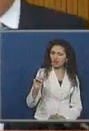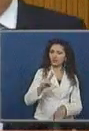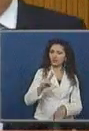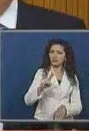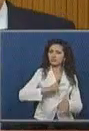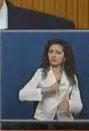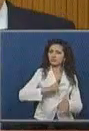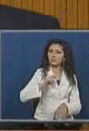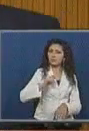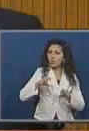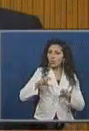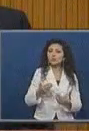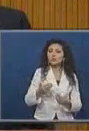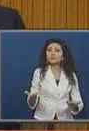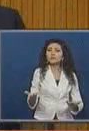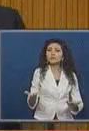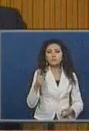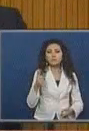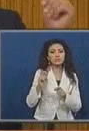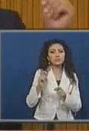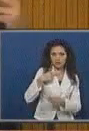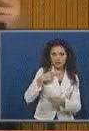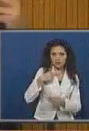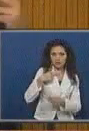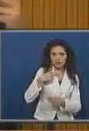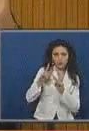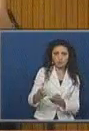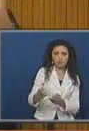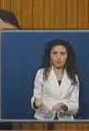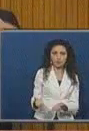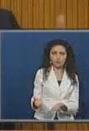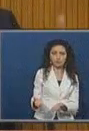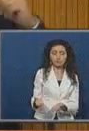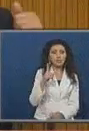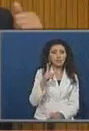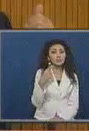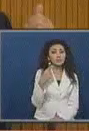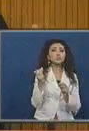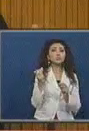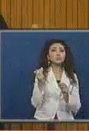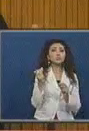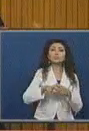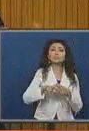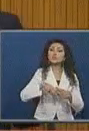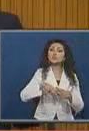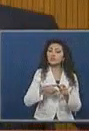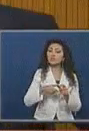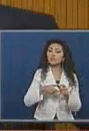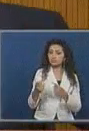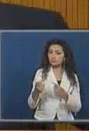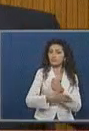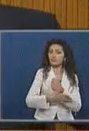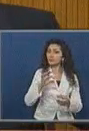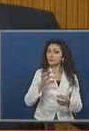denenen, daha oturmamış bazı uygulamalar hemen burada kendisini gösteriyor. Önce bir UYAP olayı vardı. Ulusal Yargı